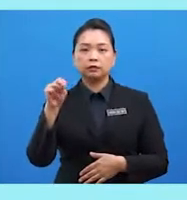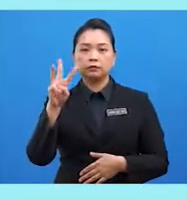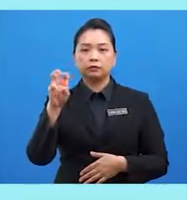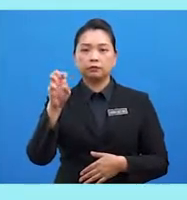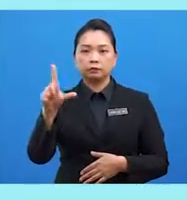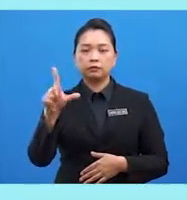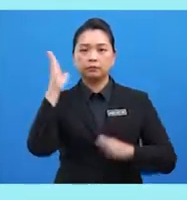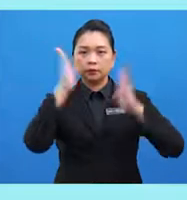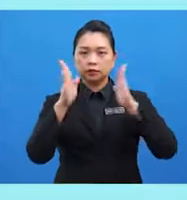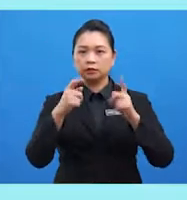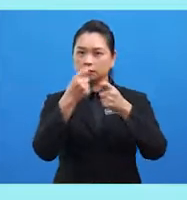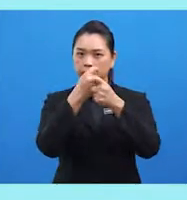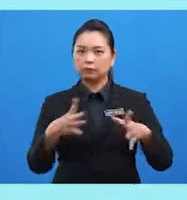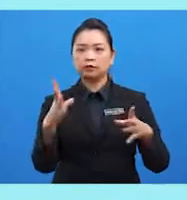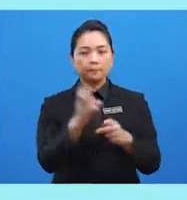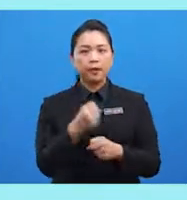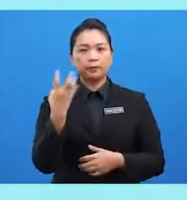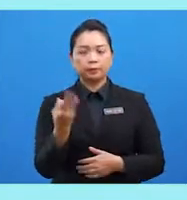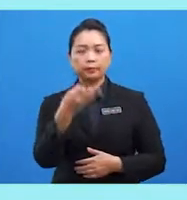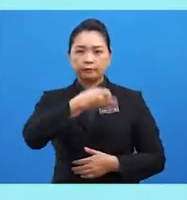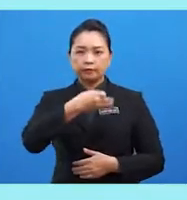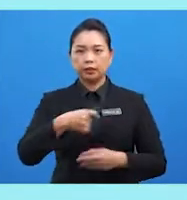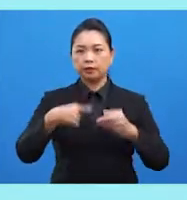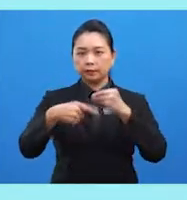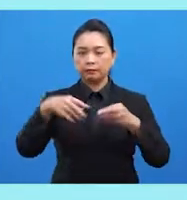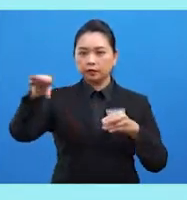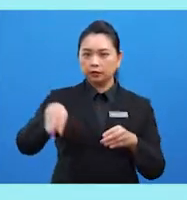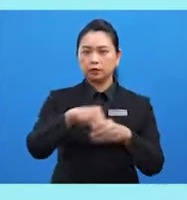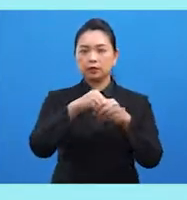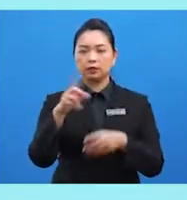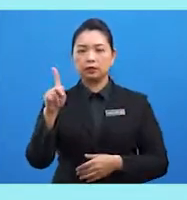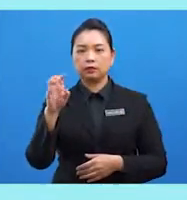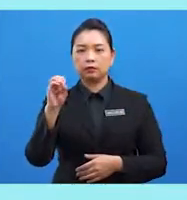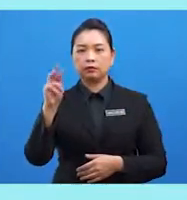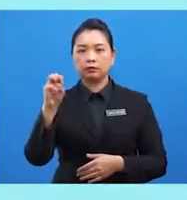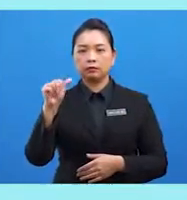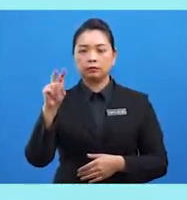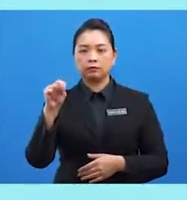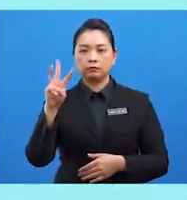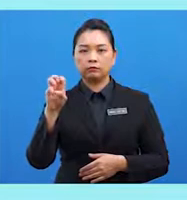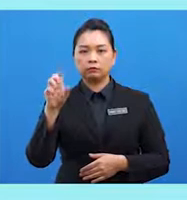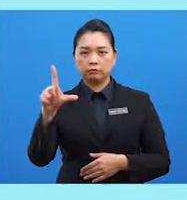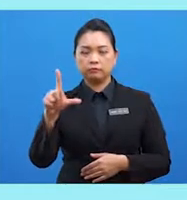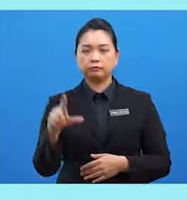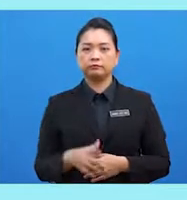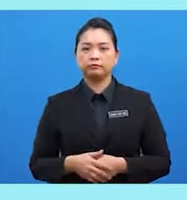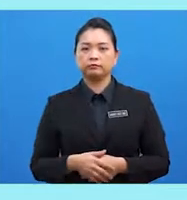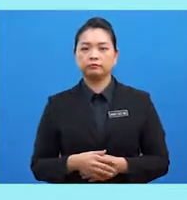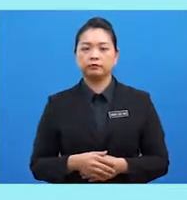Malaysia telah mendapat beberapa faedah apabila menyertai Commonwealth. Antaranya ialah